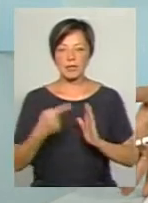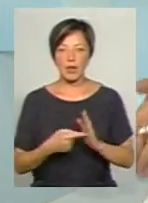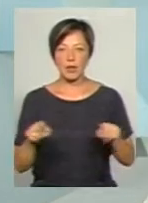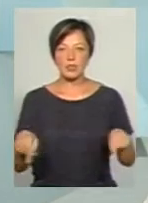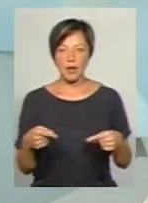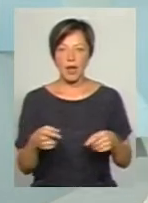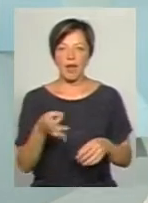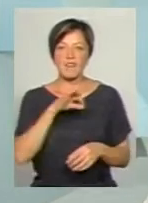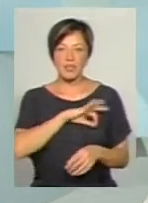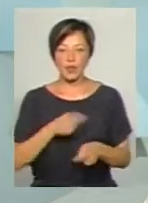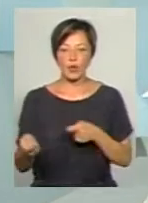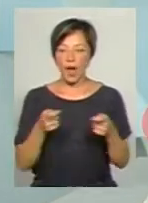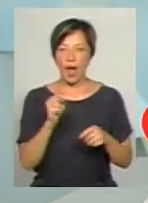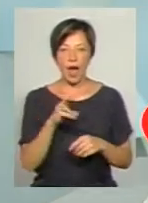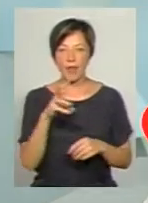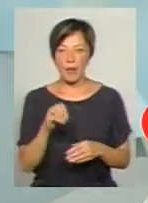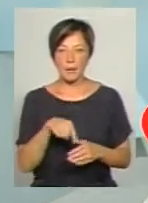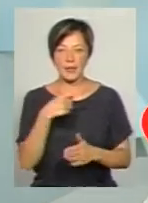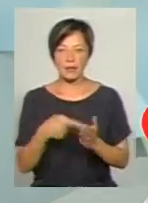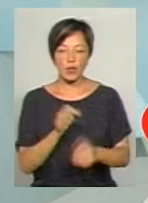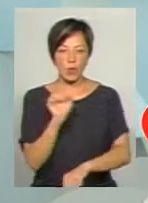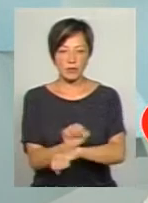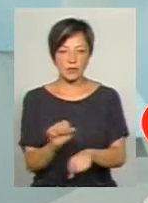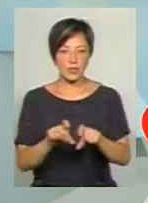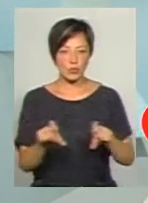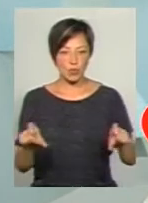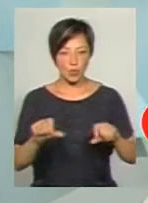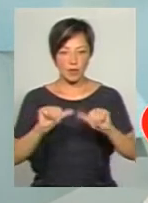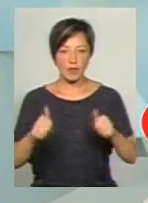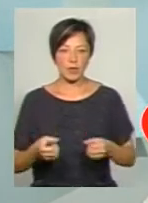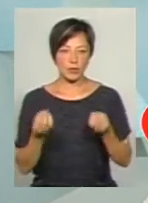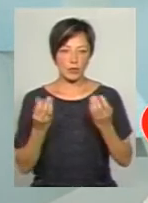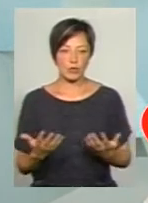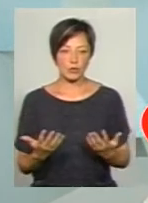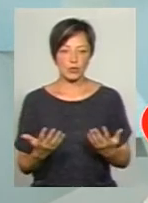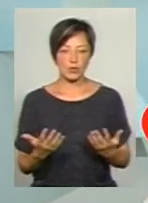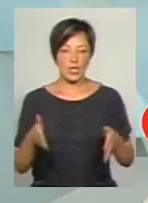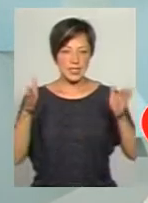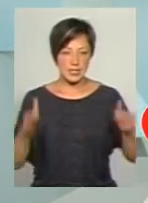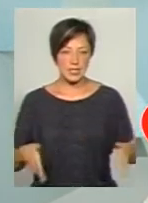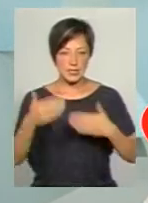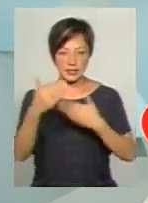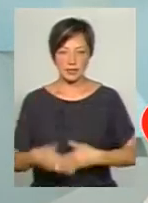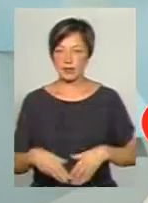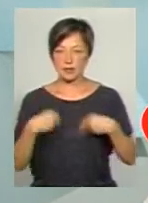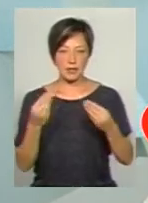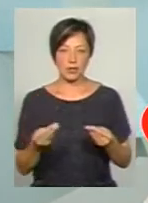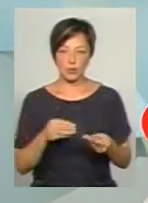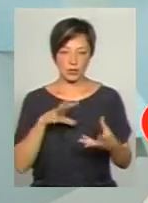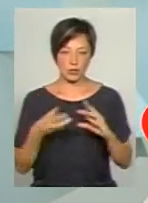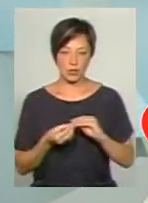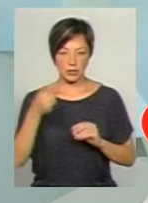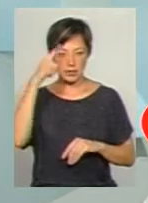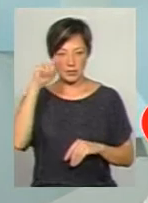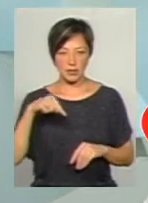ефективного довезення, а не питання консервації школи у вигляді просто, скажімо, стін, які не дають на виході знань. Тому